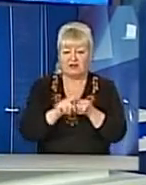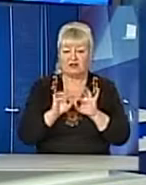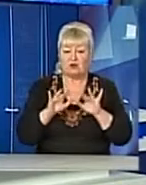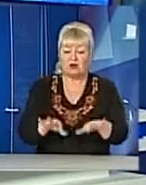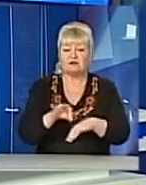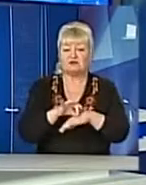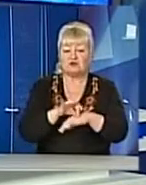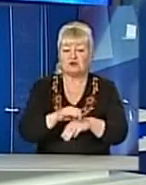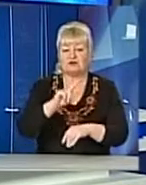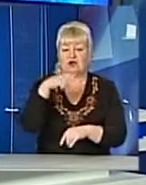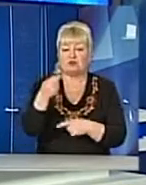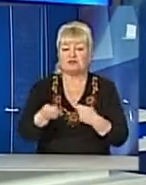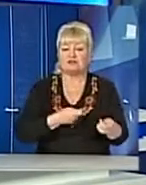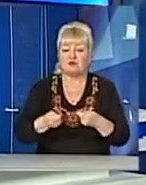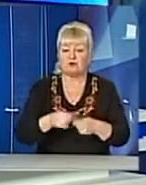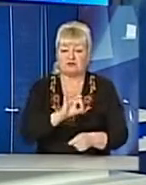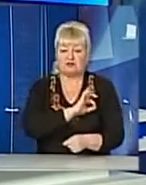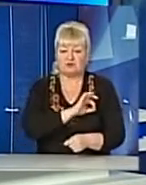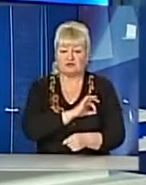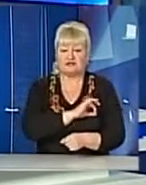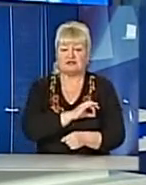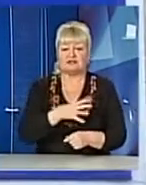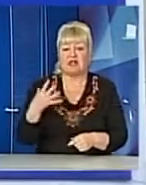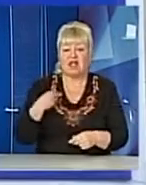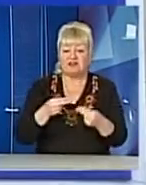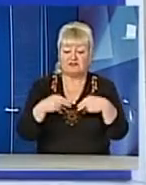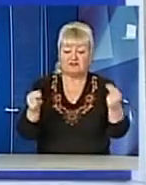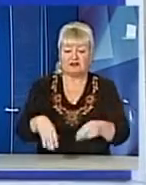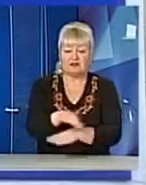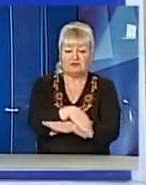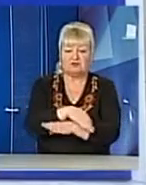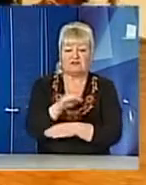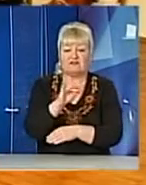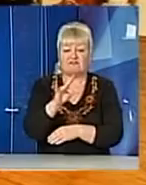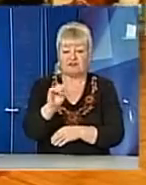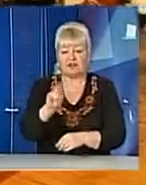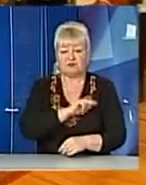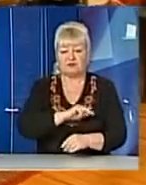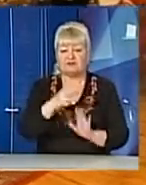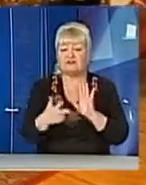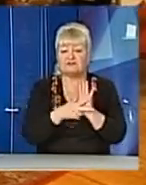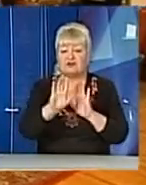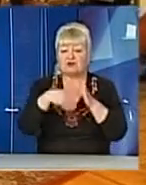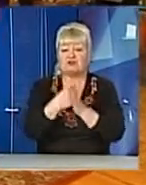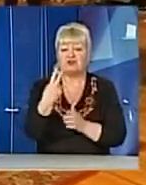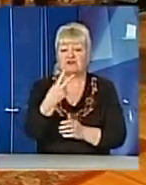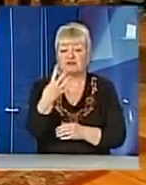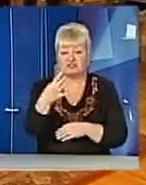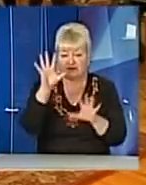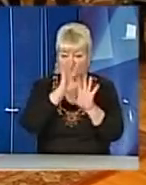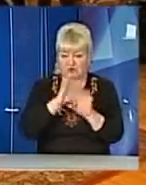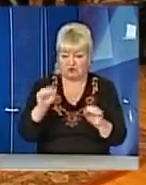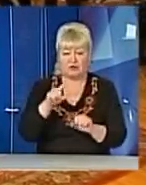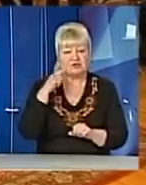управління юстиції. Львівський Рак, що на вулиці Франка, працюватиме з 8 ранку до 24 години ночі. У цей час молодята